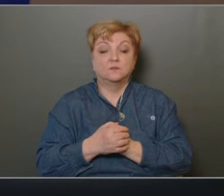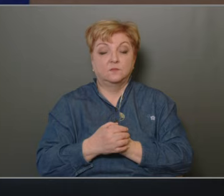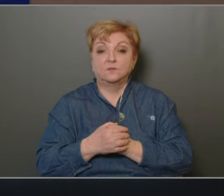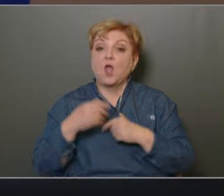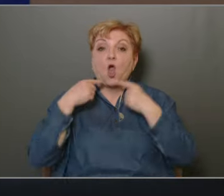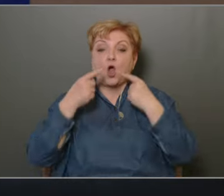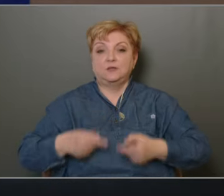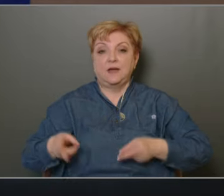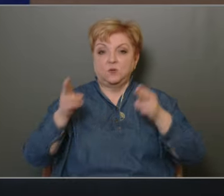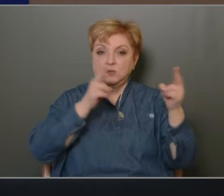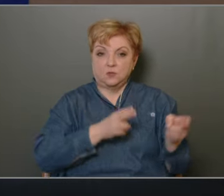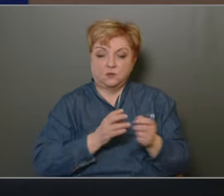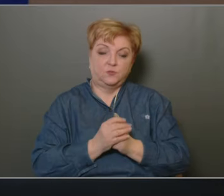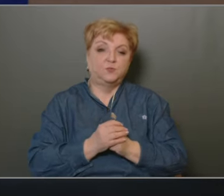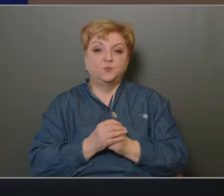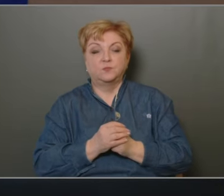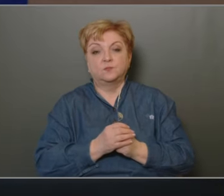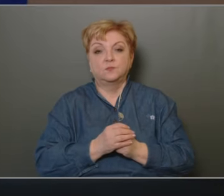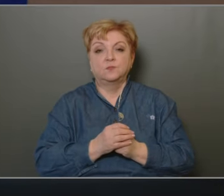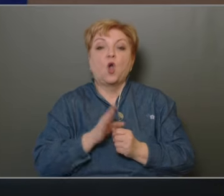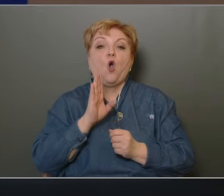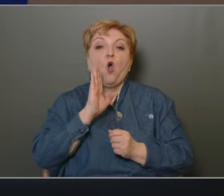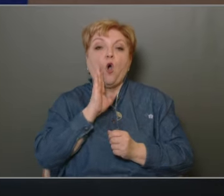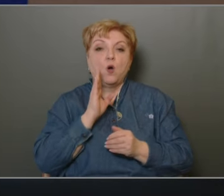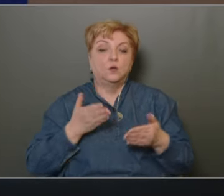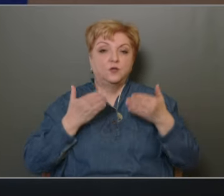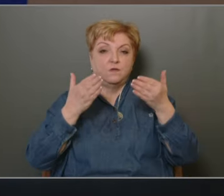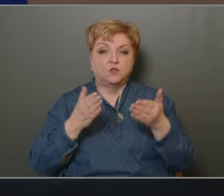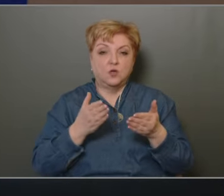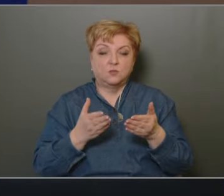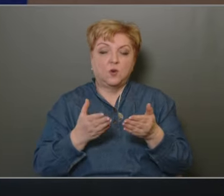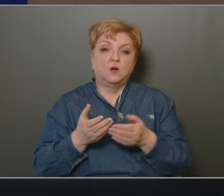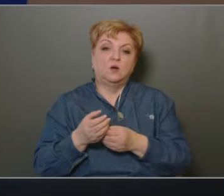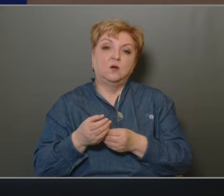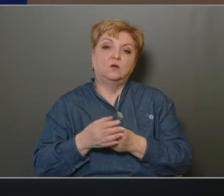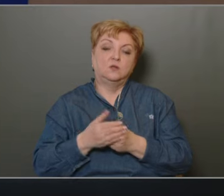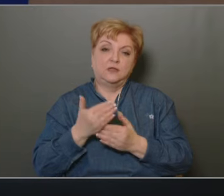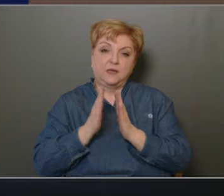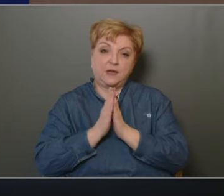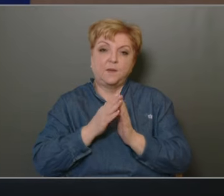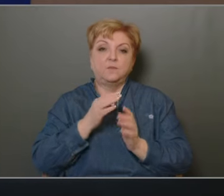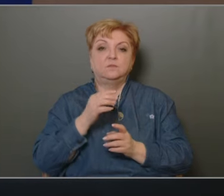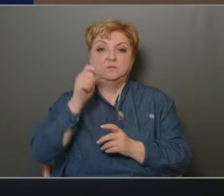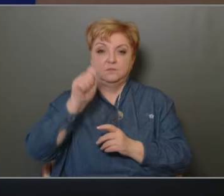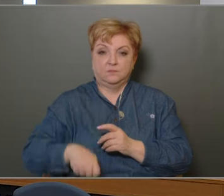Nincs határozathozat, arra kerül sor. A határozati javaslatról minősített többséggel kérem döntsünk.